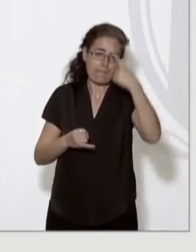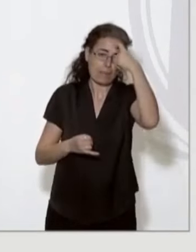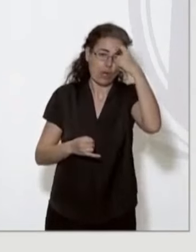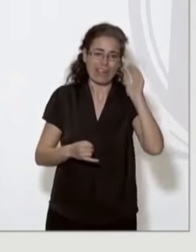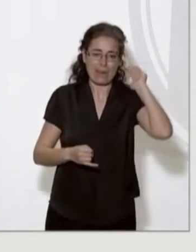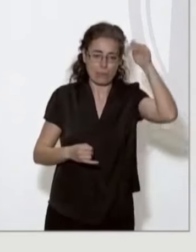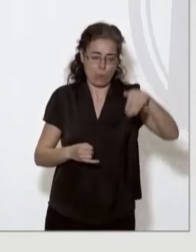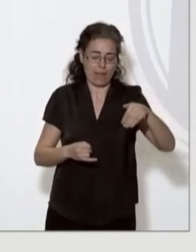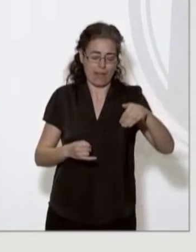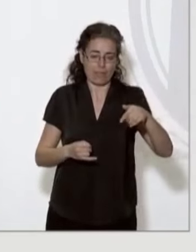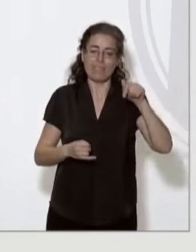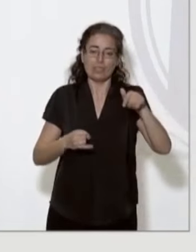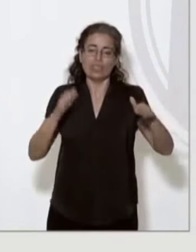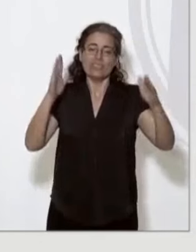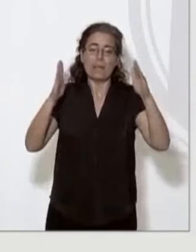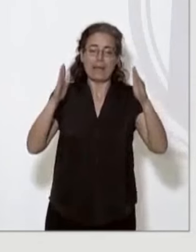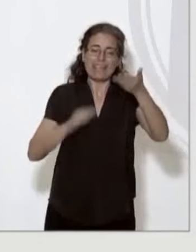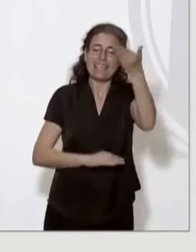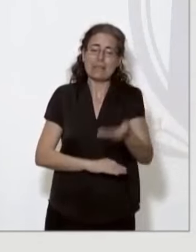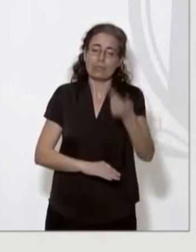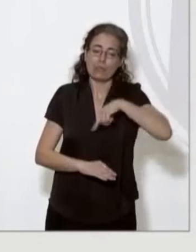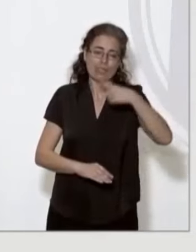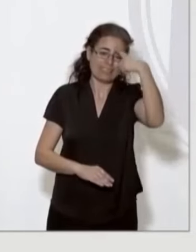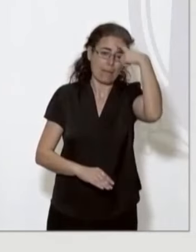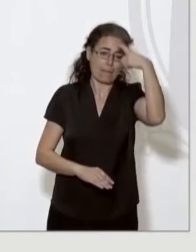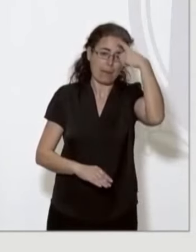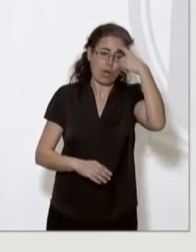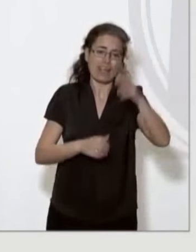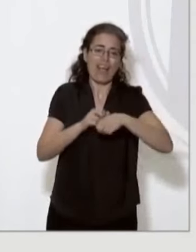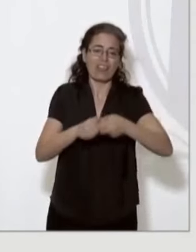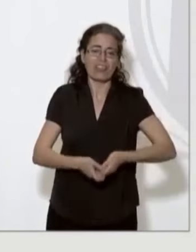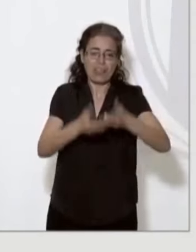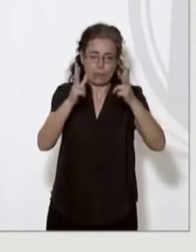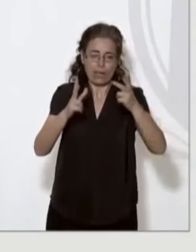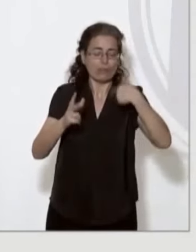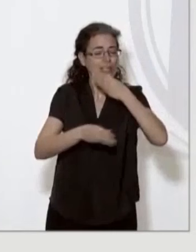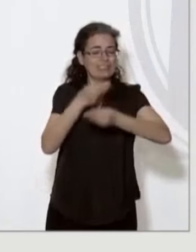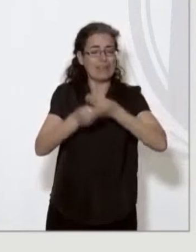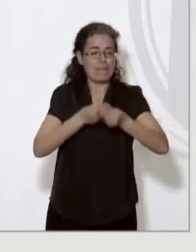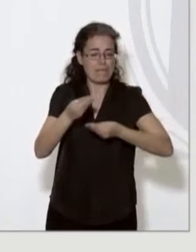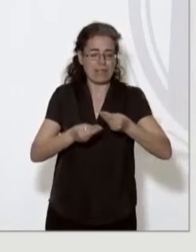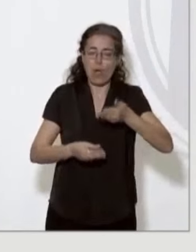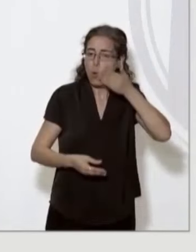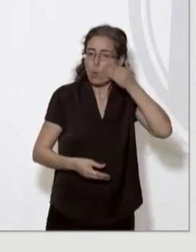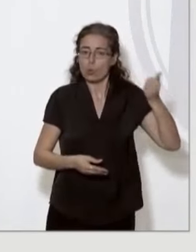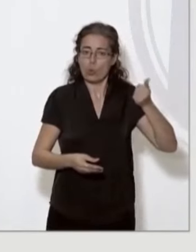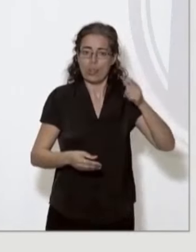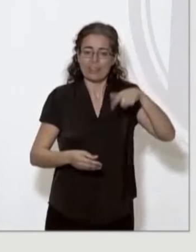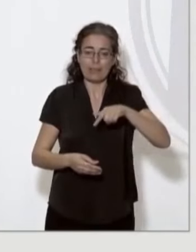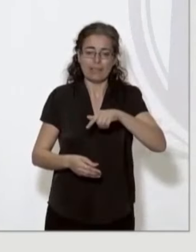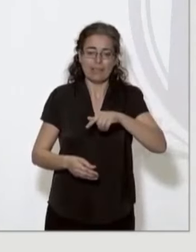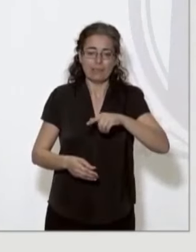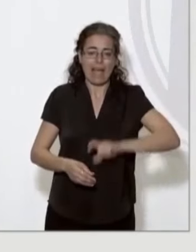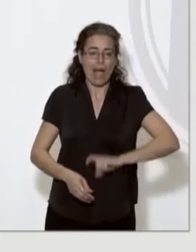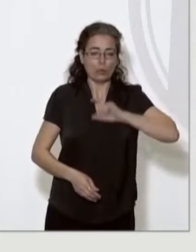que no deixa de ser una part essencial de la nostra memòria democràtica. Ho hem de fer amb tot l'orgull i autoestima